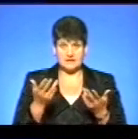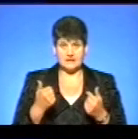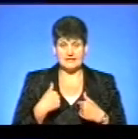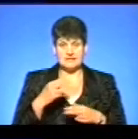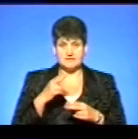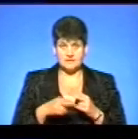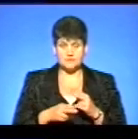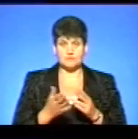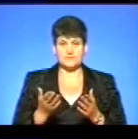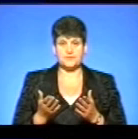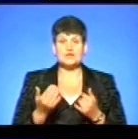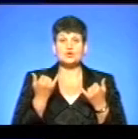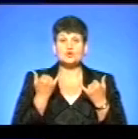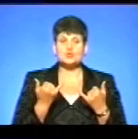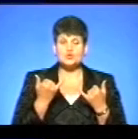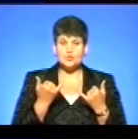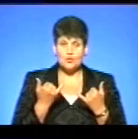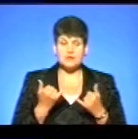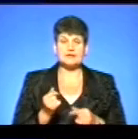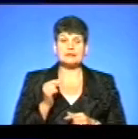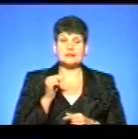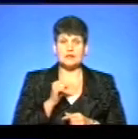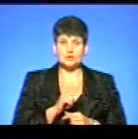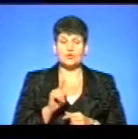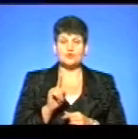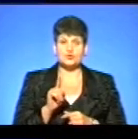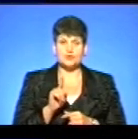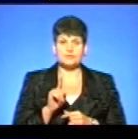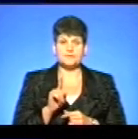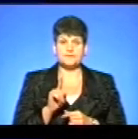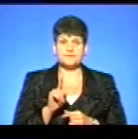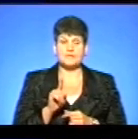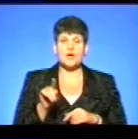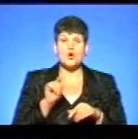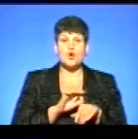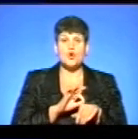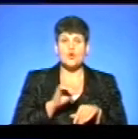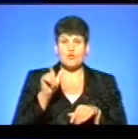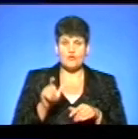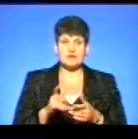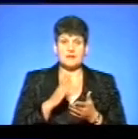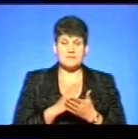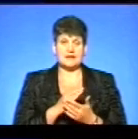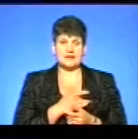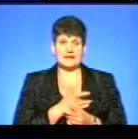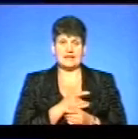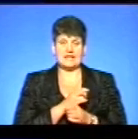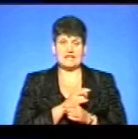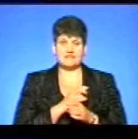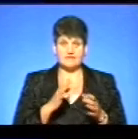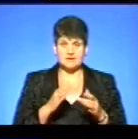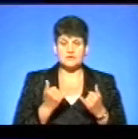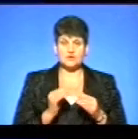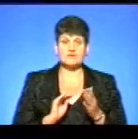завершу. Значить, сьогодні для того, щоб, наприклад, хворий, який має гострий інфарктом міокарда, ми сьогодні